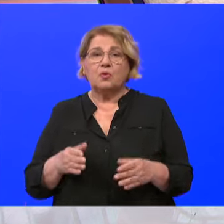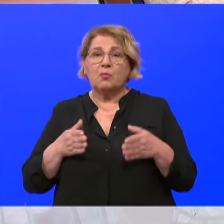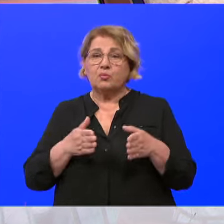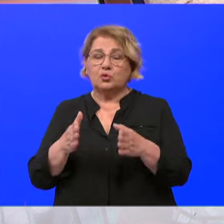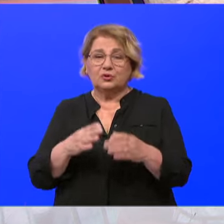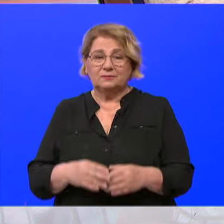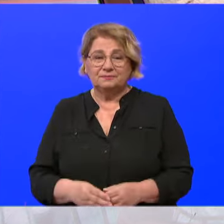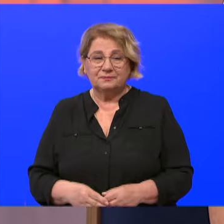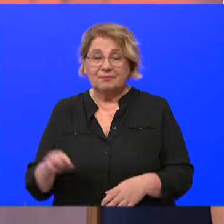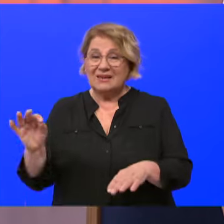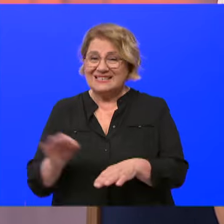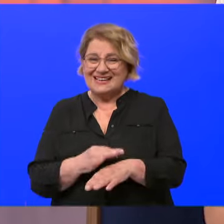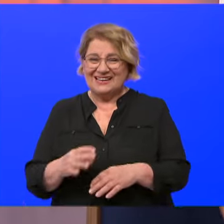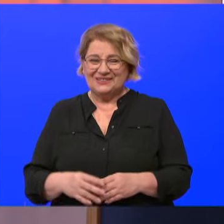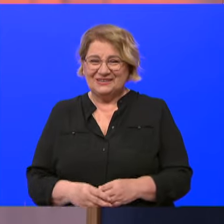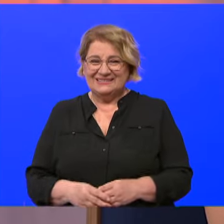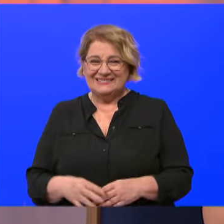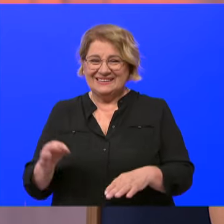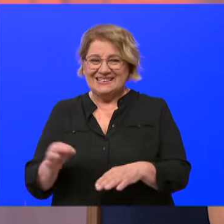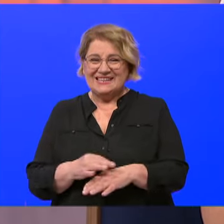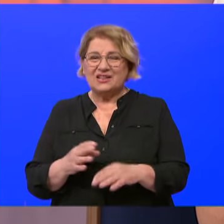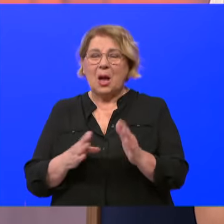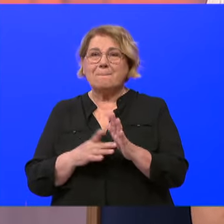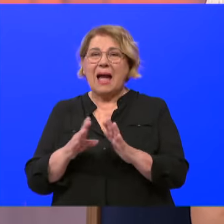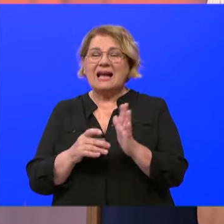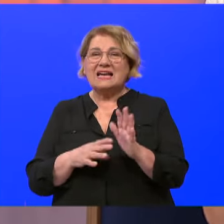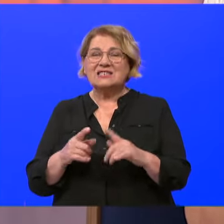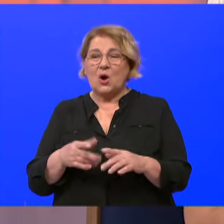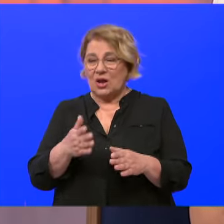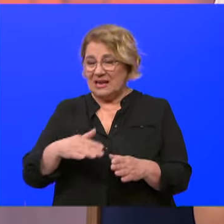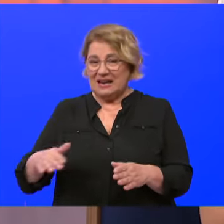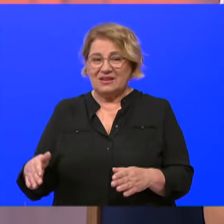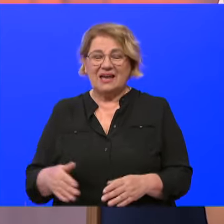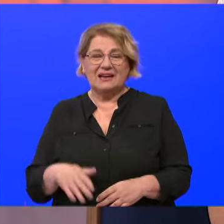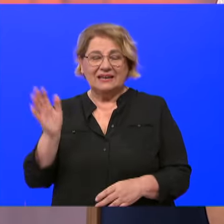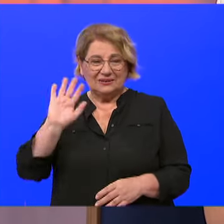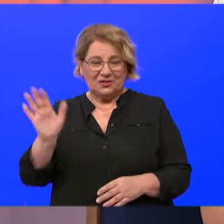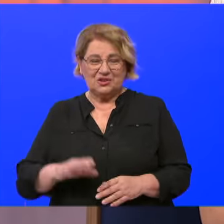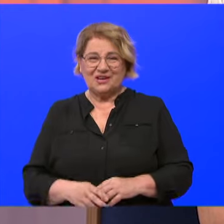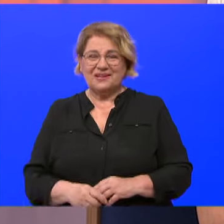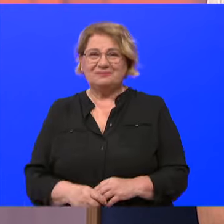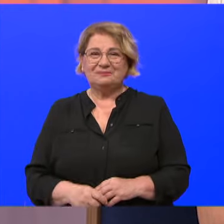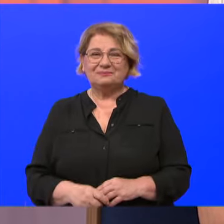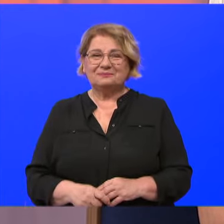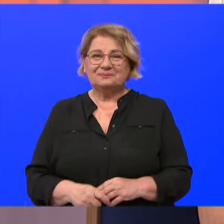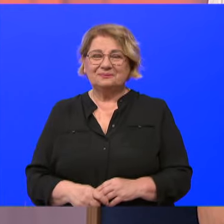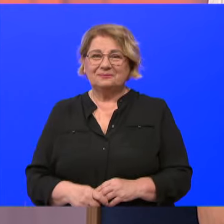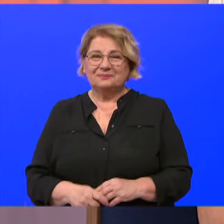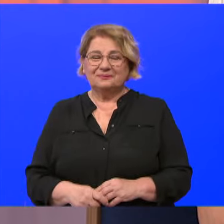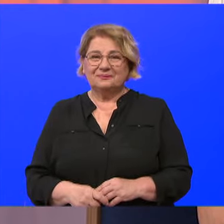Sretno u Makarskoj rivijeri. Svako vam dobro i poštovanje, poštovani gledatelji.